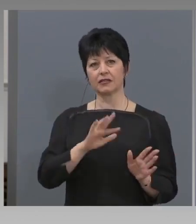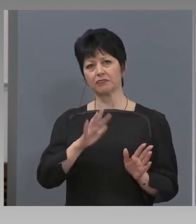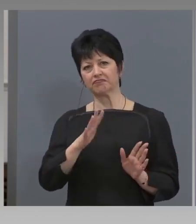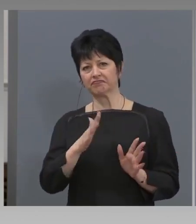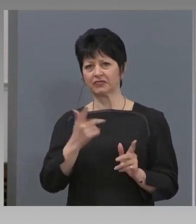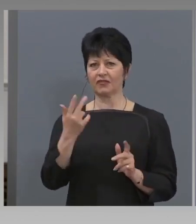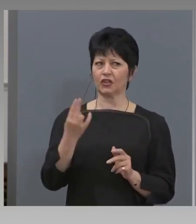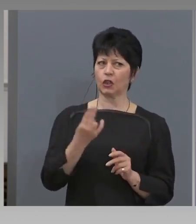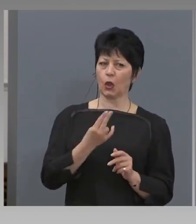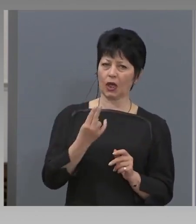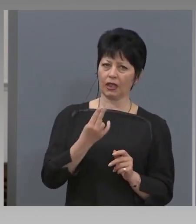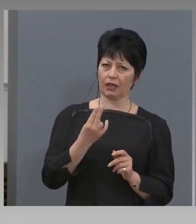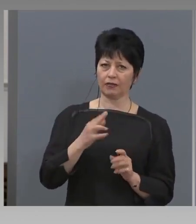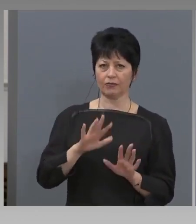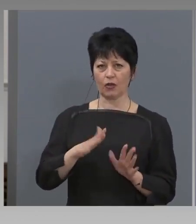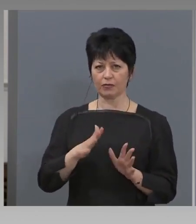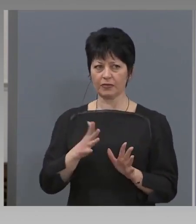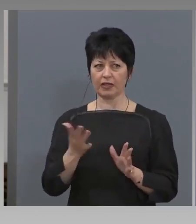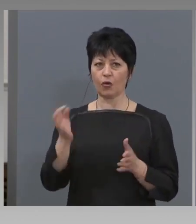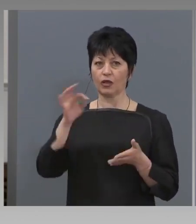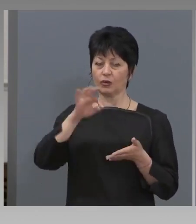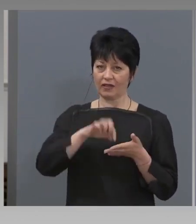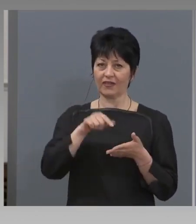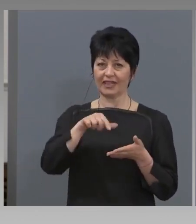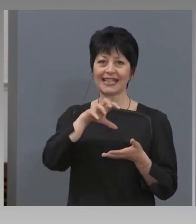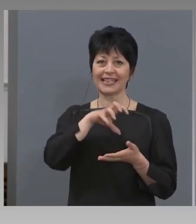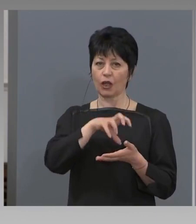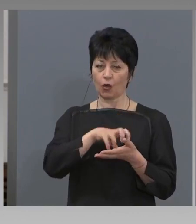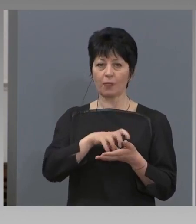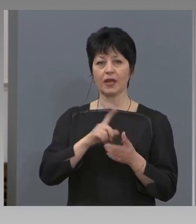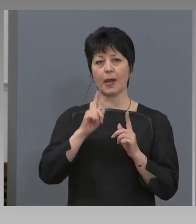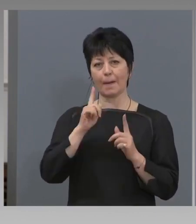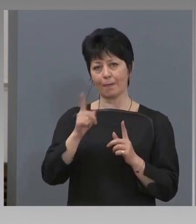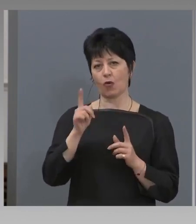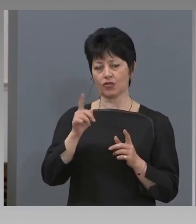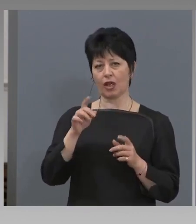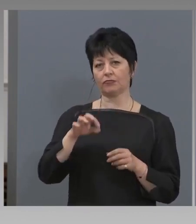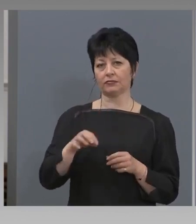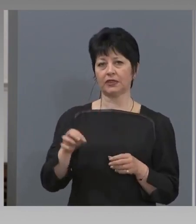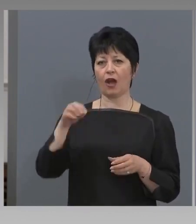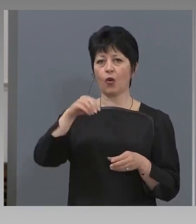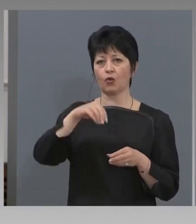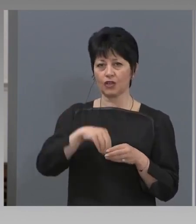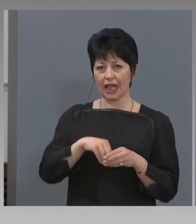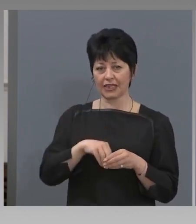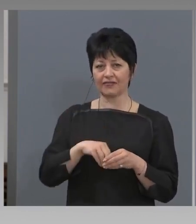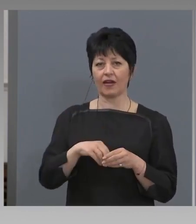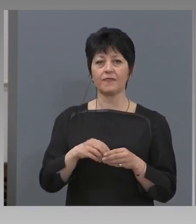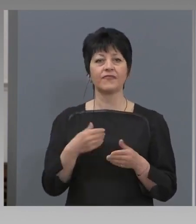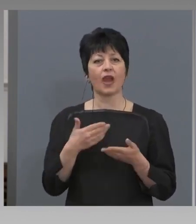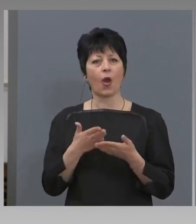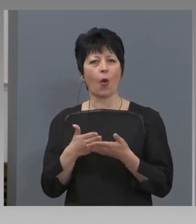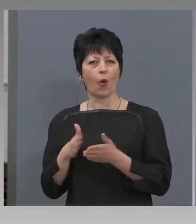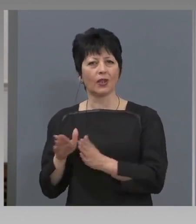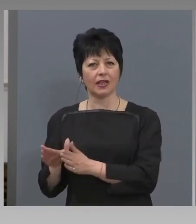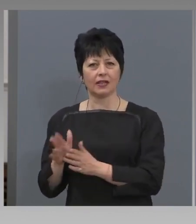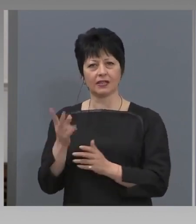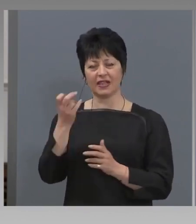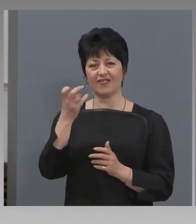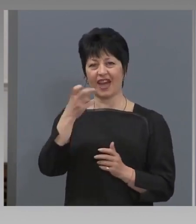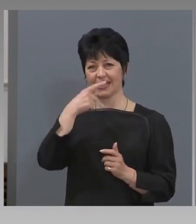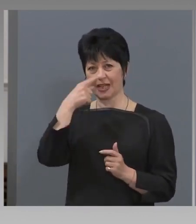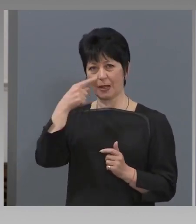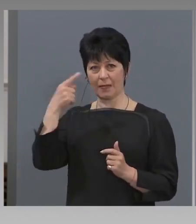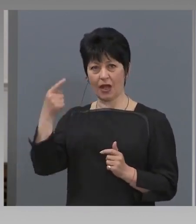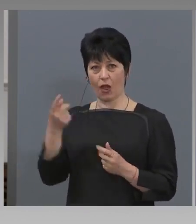вторник всеки, който попада в тази категория, би могъл да кандидатства за да я получи. Отделили сме около 20 милиона лева за това.